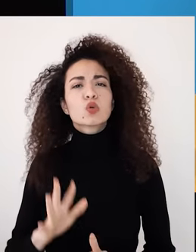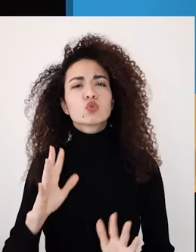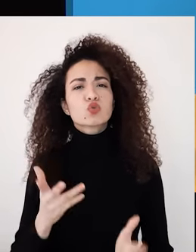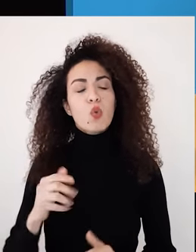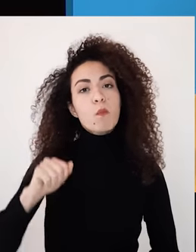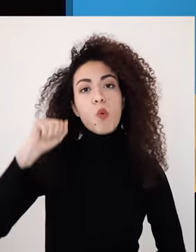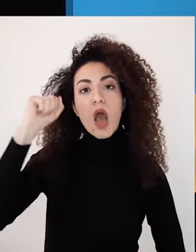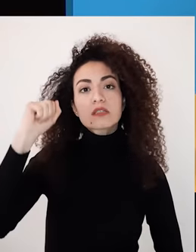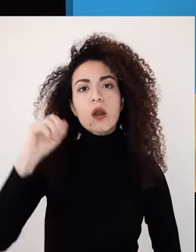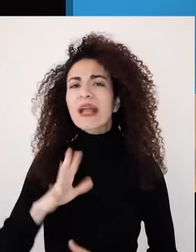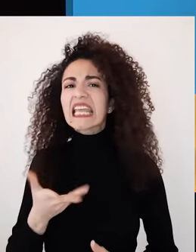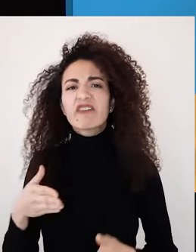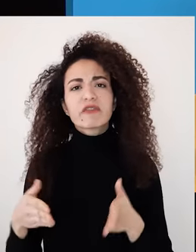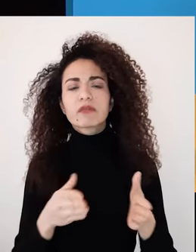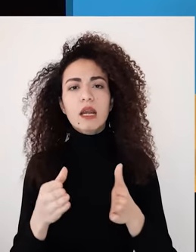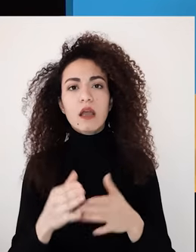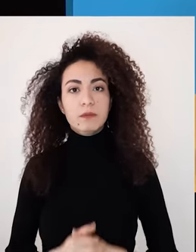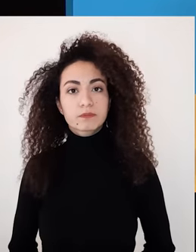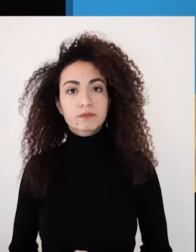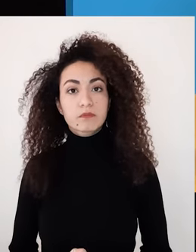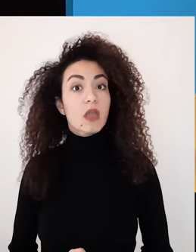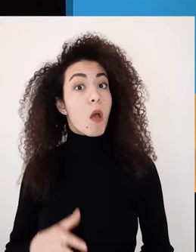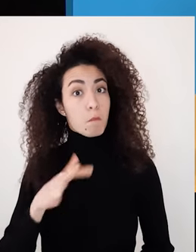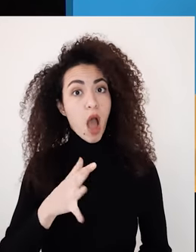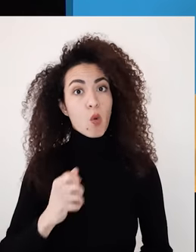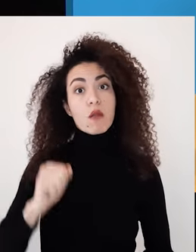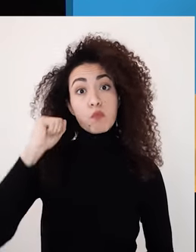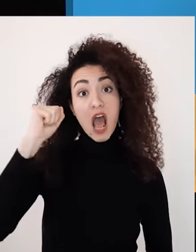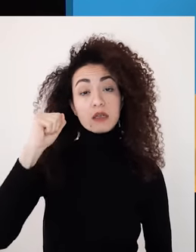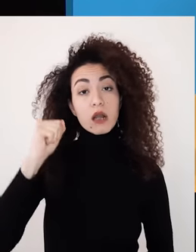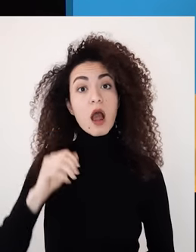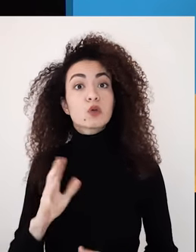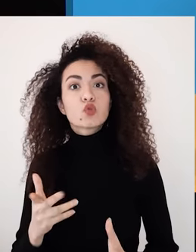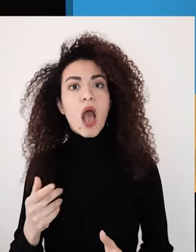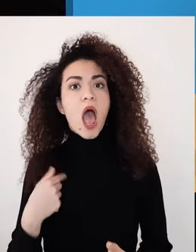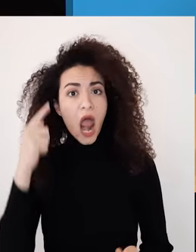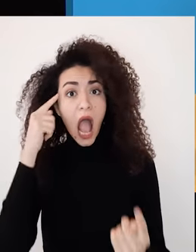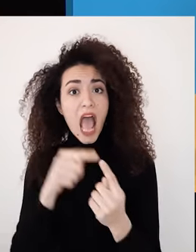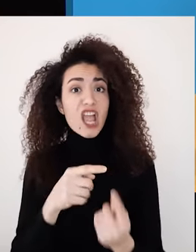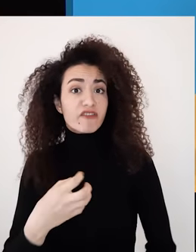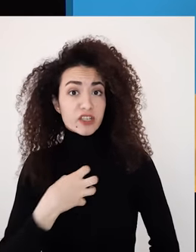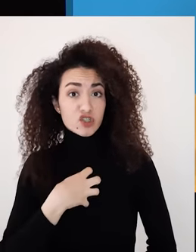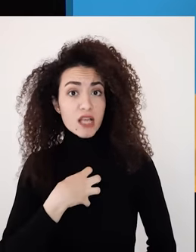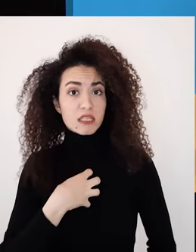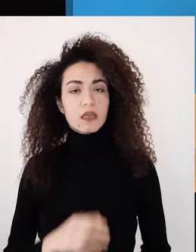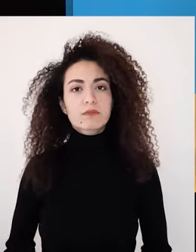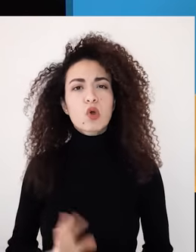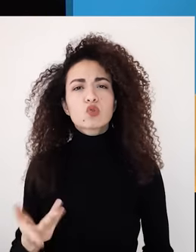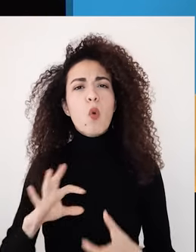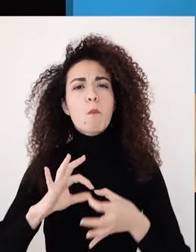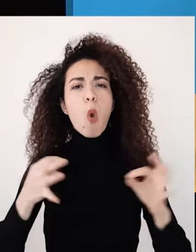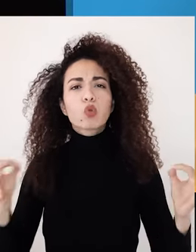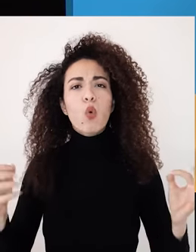ماذا تعني المناصرة وما هي أشكالها؟ هل يمكن المناصرة لأمور شخصية؟ وما هي